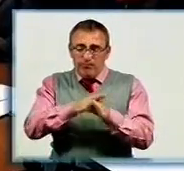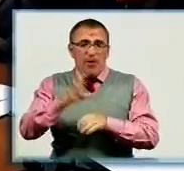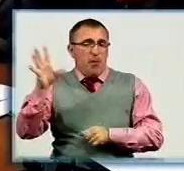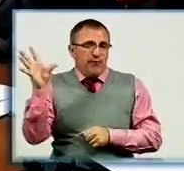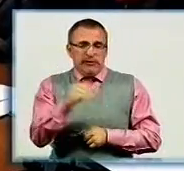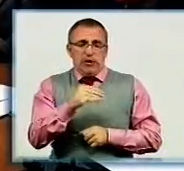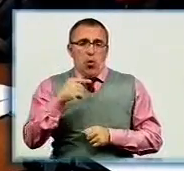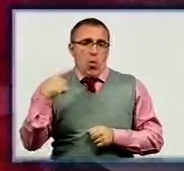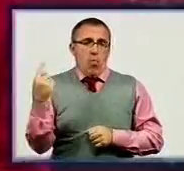області.